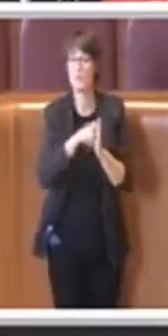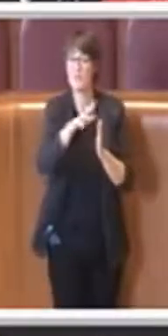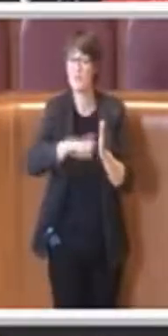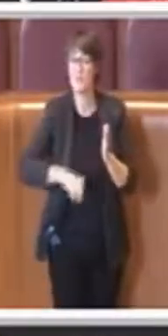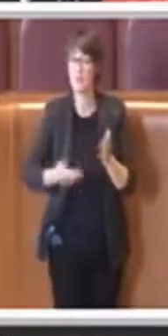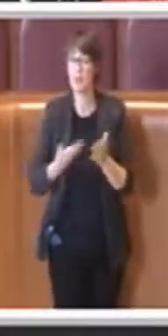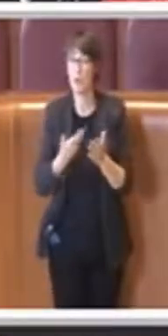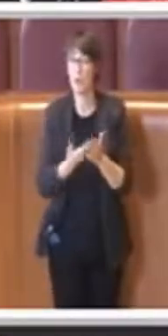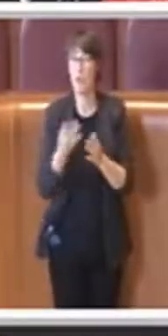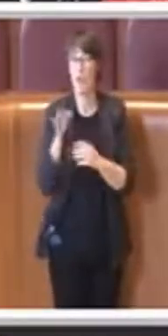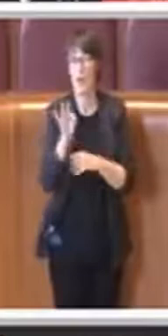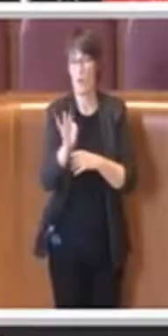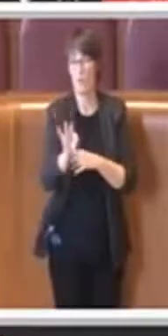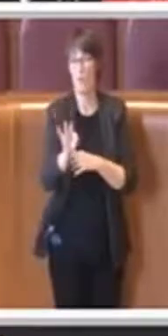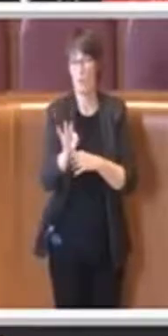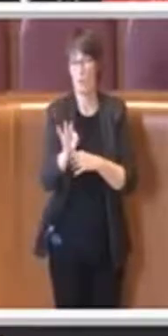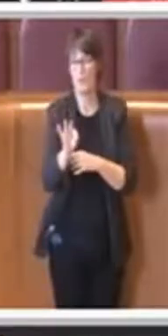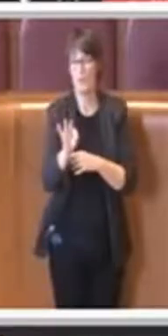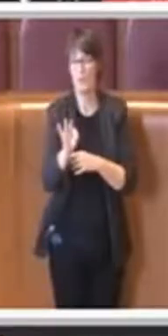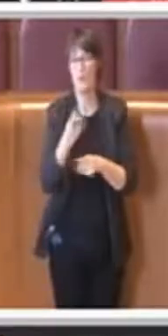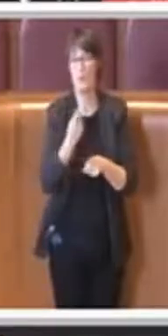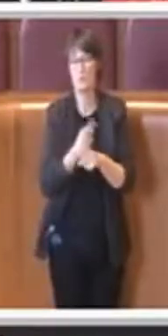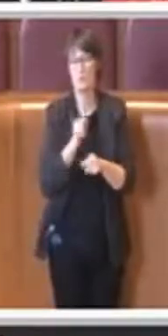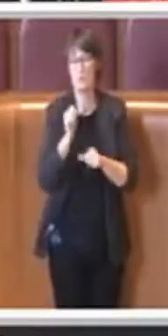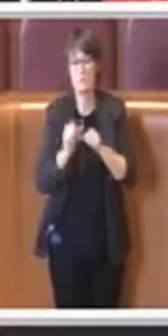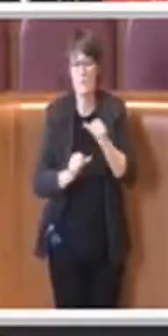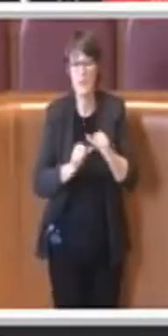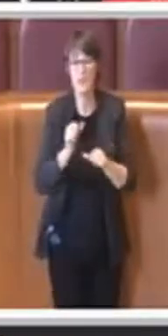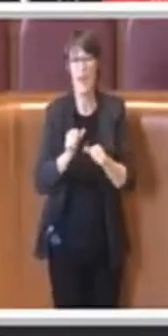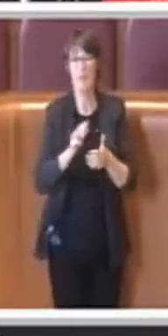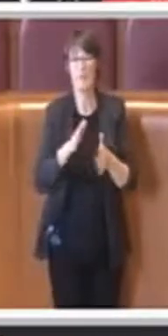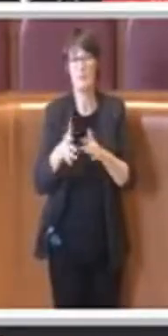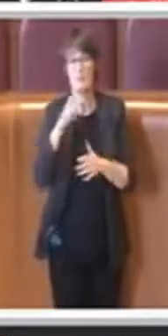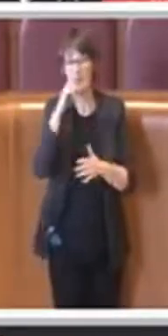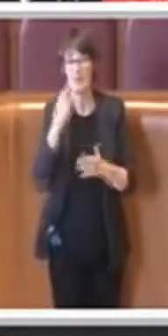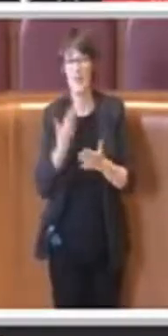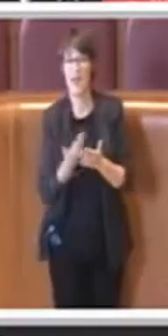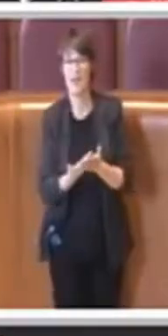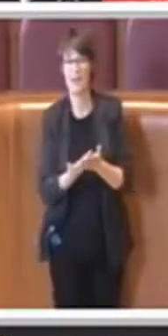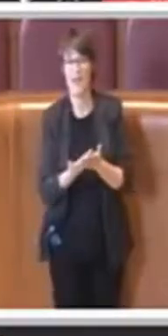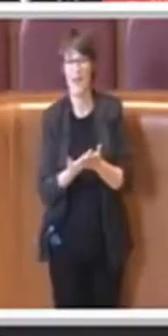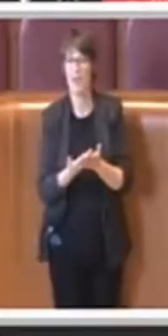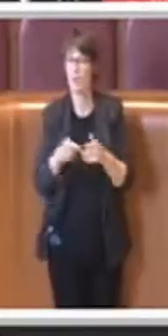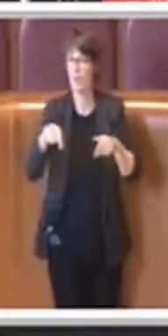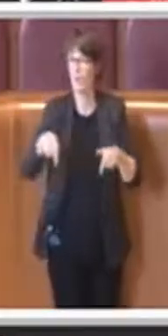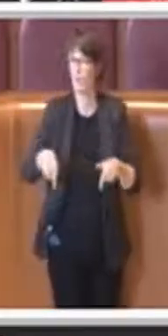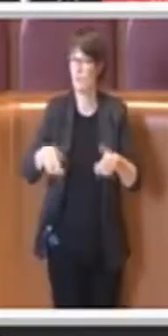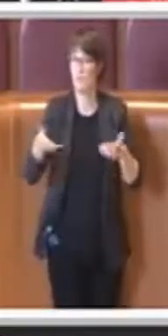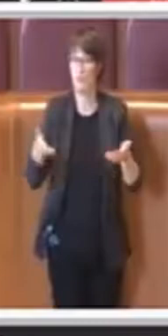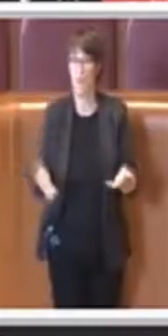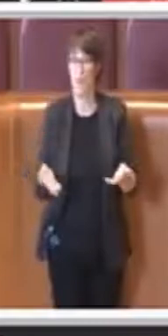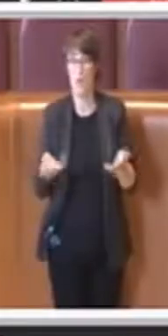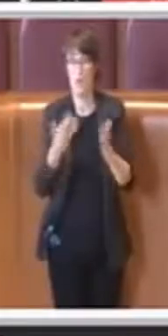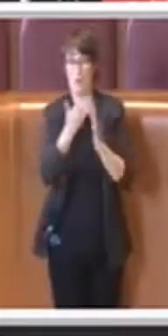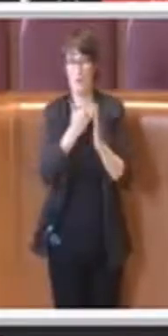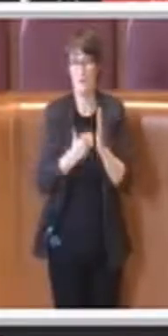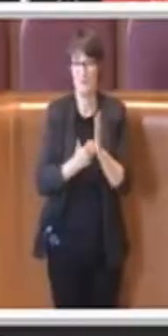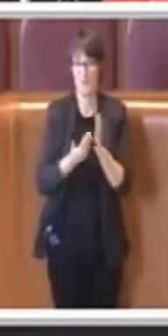quindi quello di adeguarlo e aggiornarlo al nuovo istituto. Come quindi è possibile